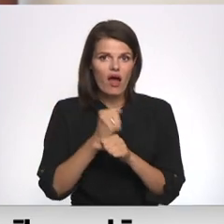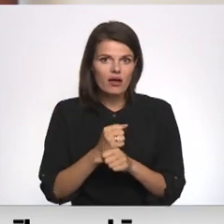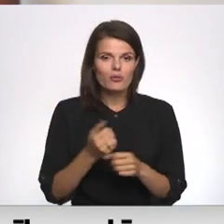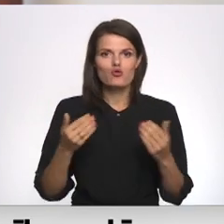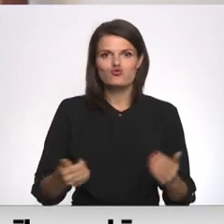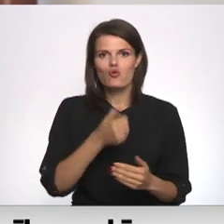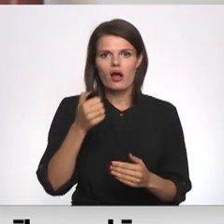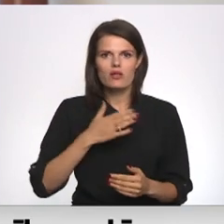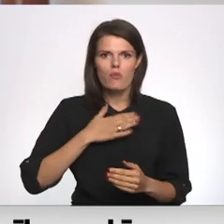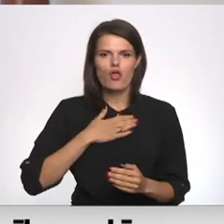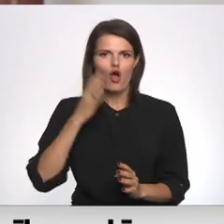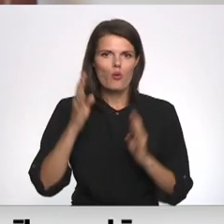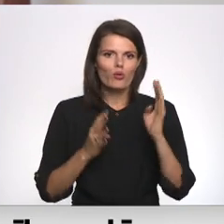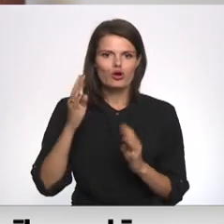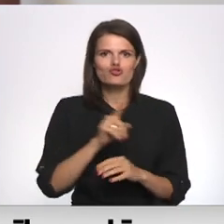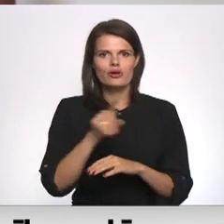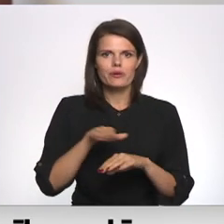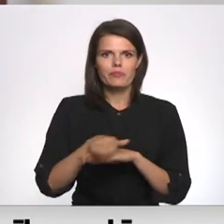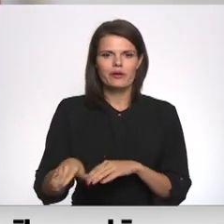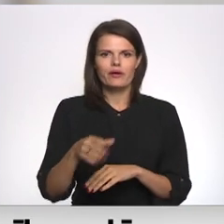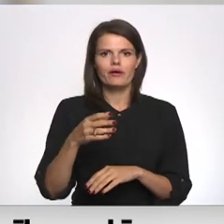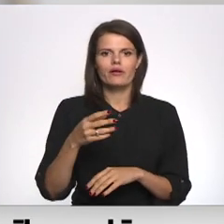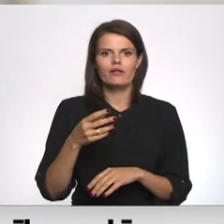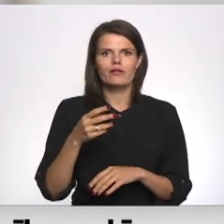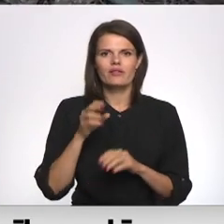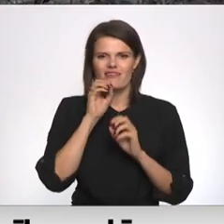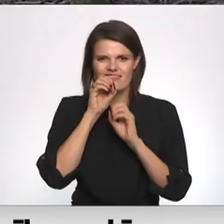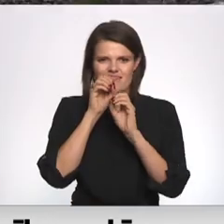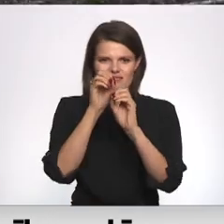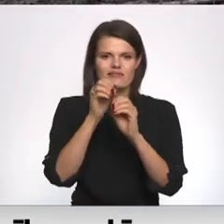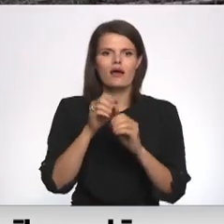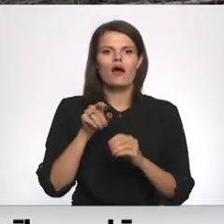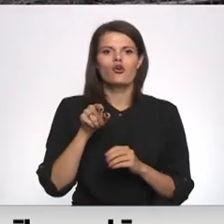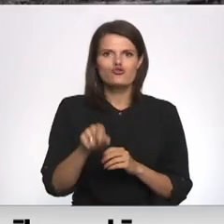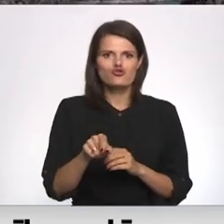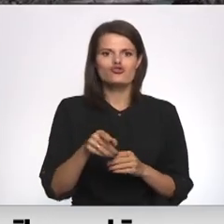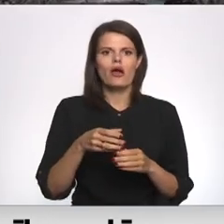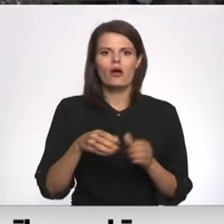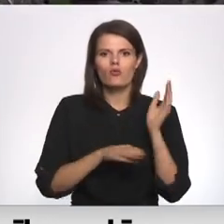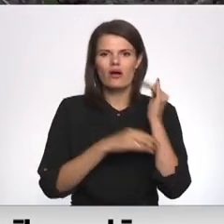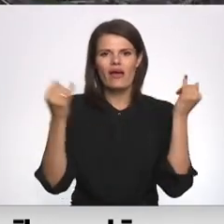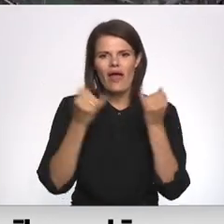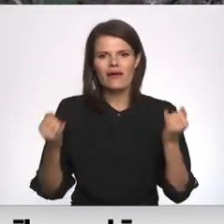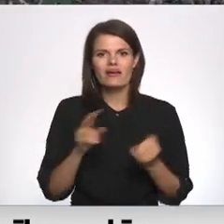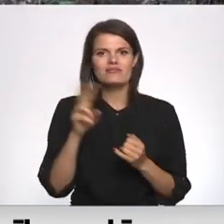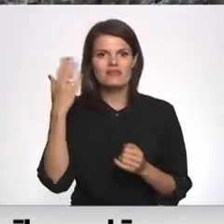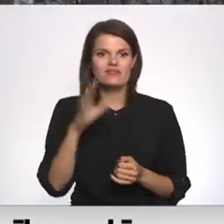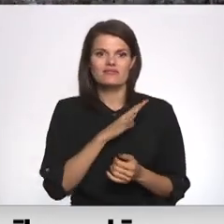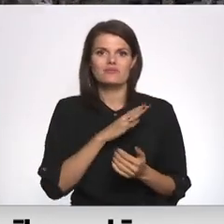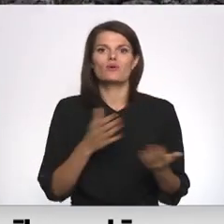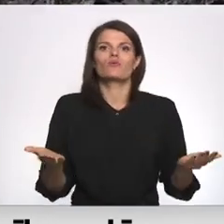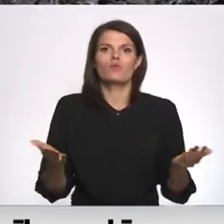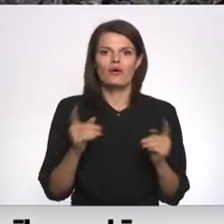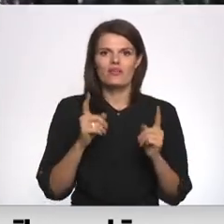manā mežā ir pilni divi cikli izgrauži izlidojums. Tas paviekārā zaudējums, tās eglas, kas bija, nu kas viņas vairs?